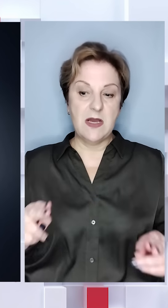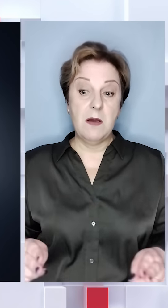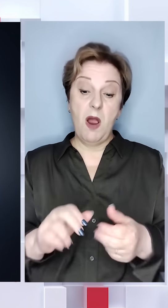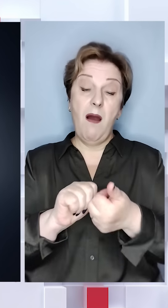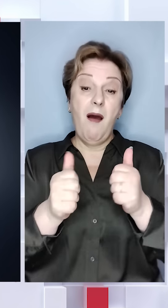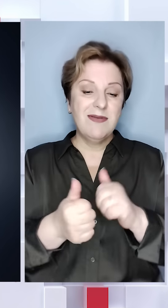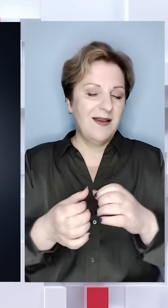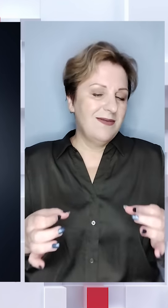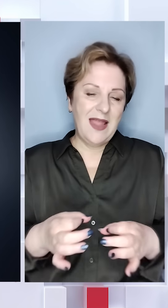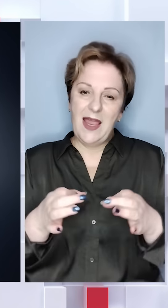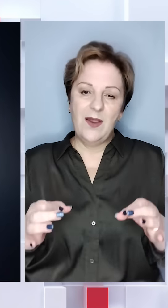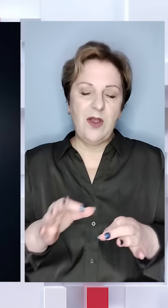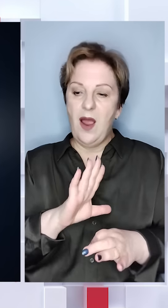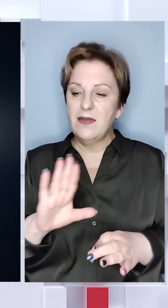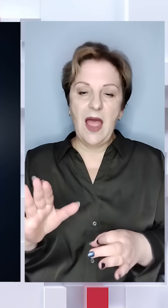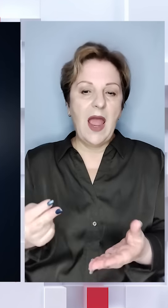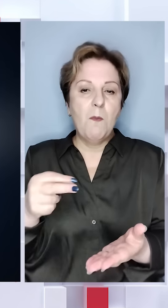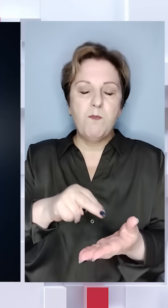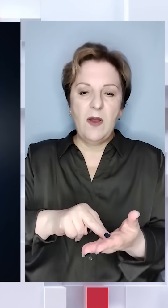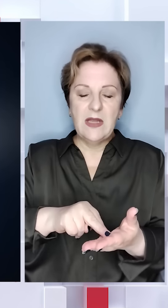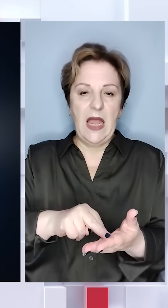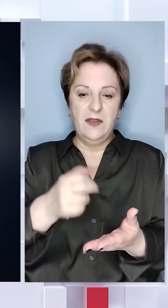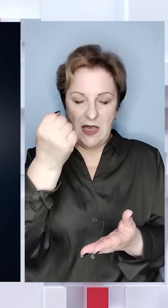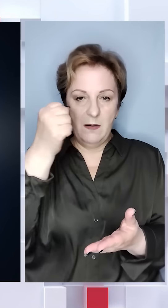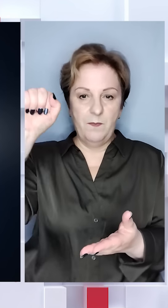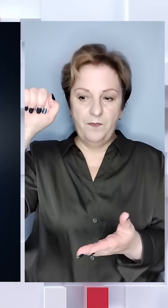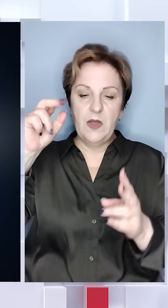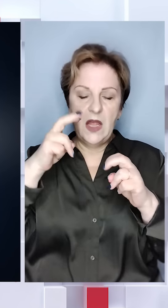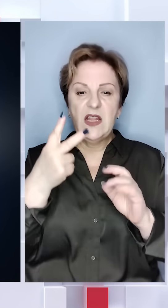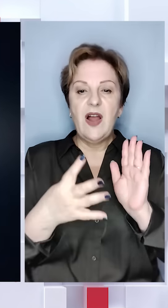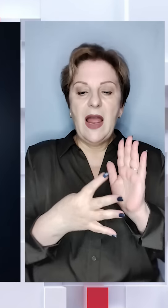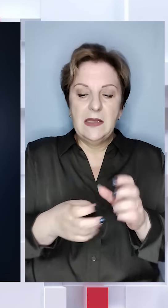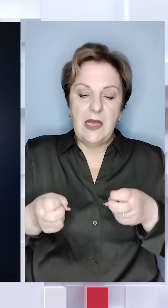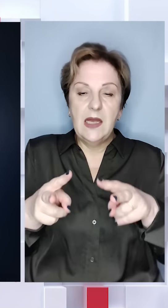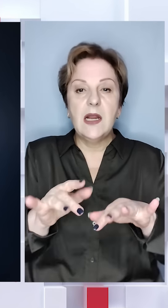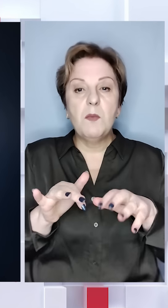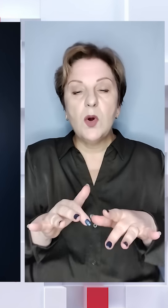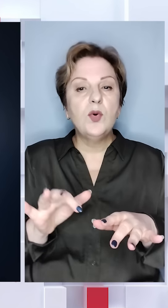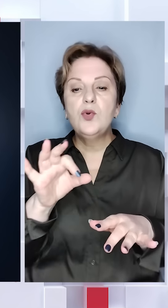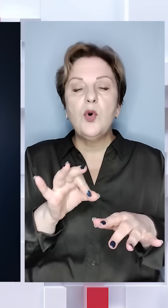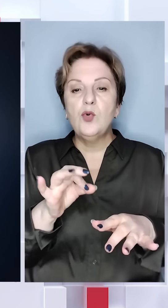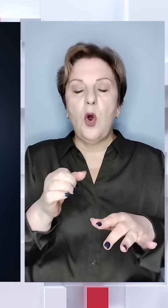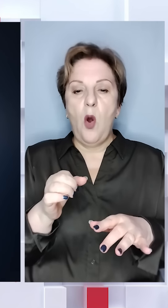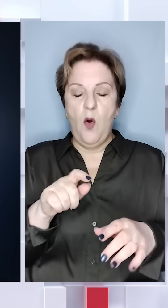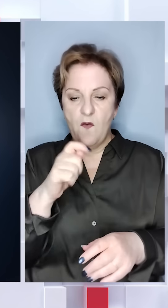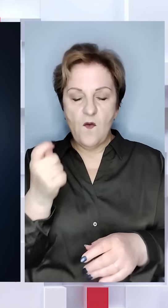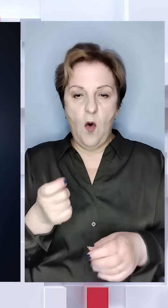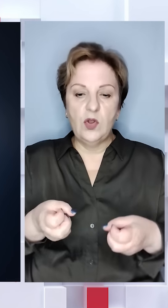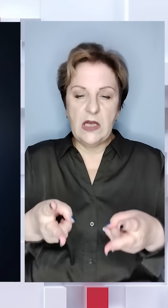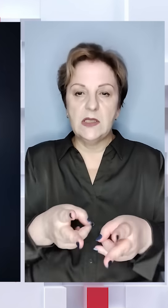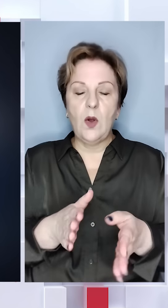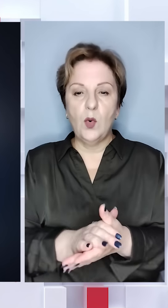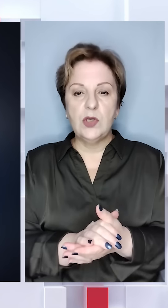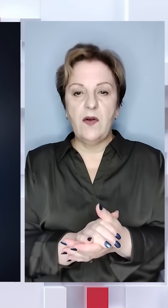Натомість вони вже ніколи не піднімуться на п'єдестал. Розслідується 29 кримінальних проваджень щодо воєнних злочинів,